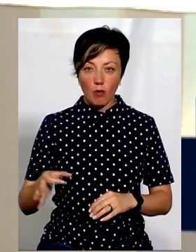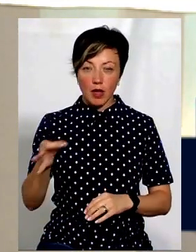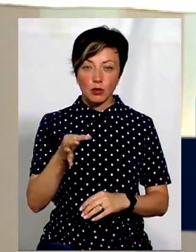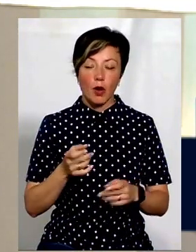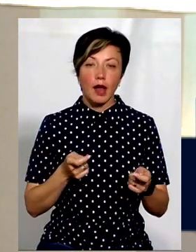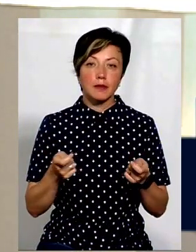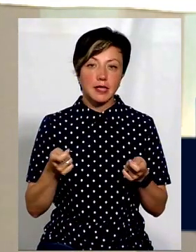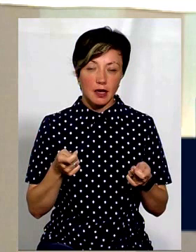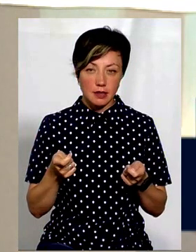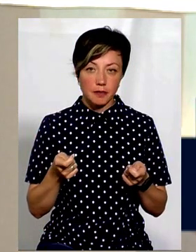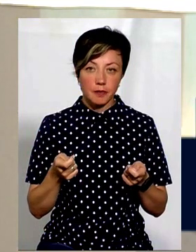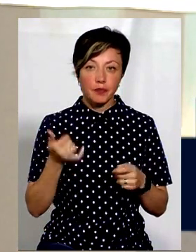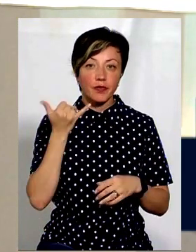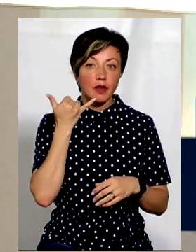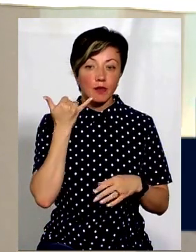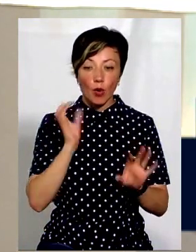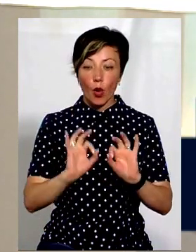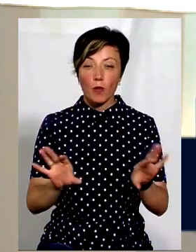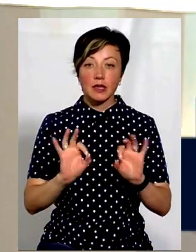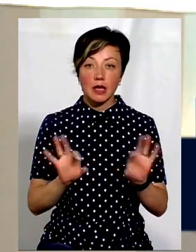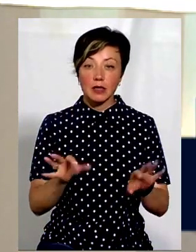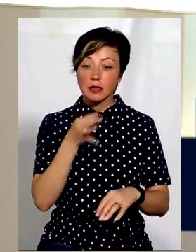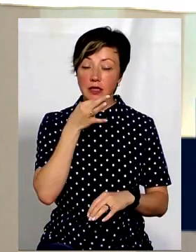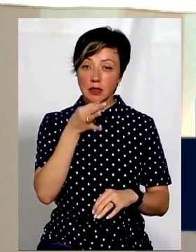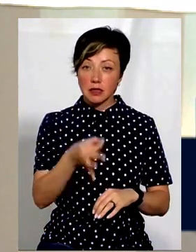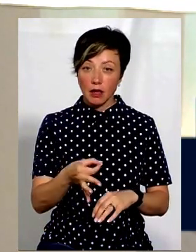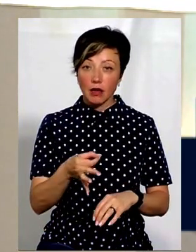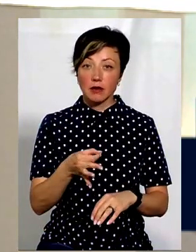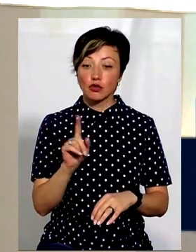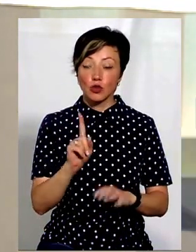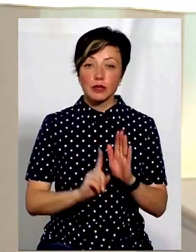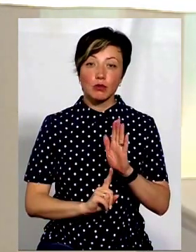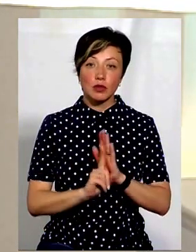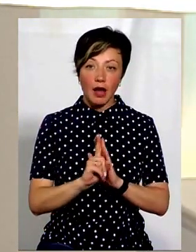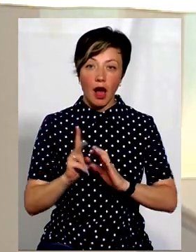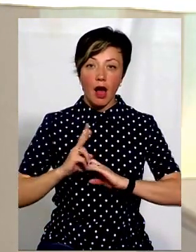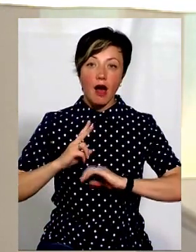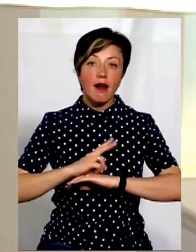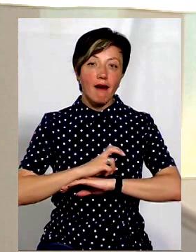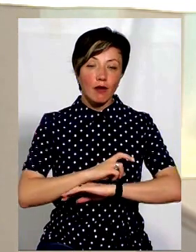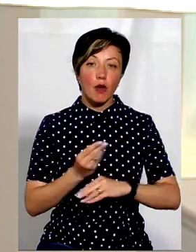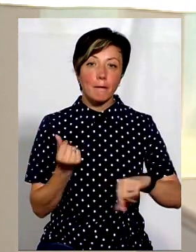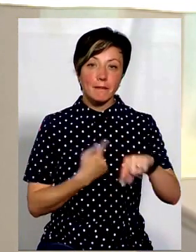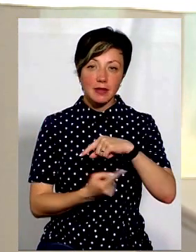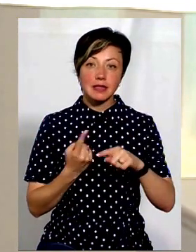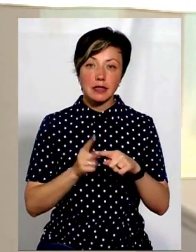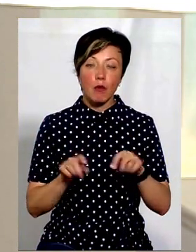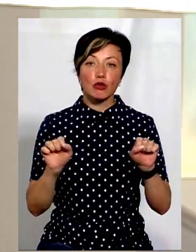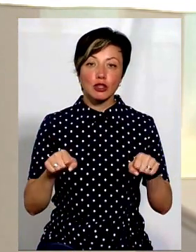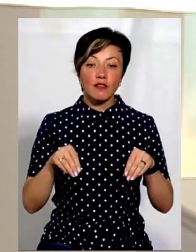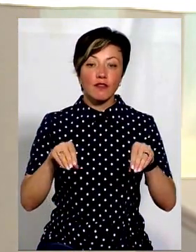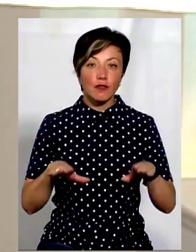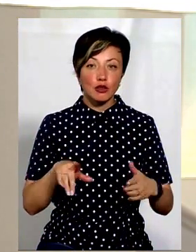обласної державної адміністрації, у телефонному коментарі зазначив, що започаткування равликового бізнесу – це ще й можливість